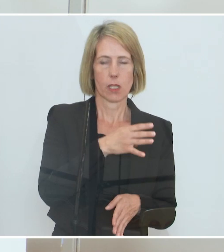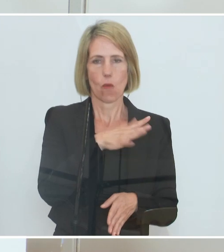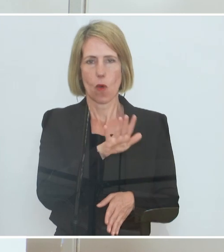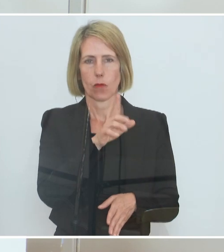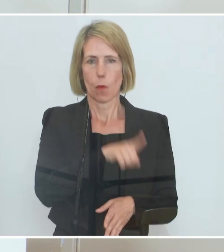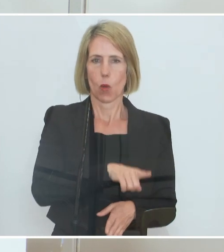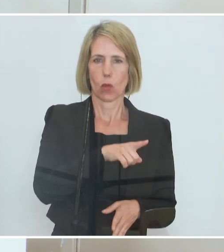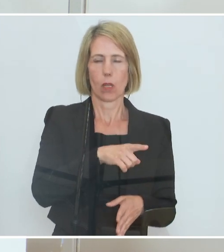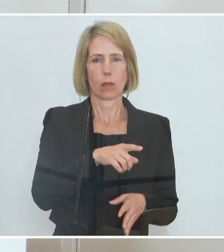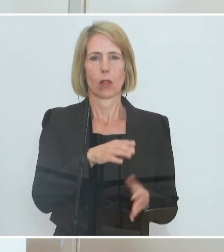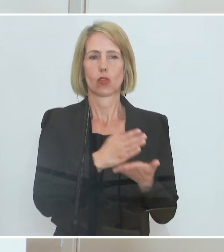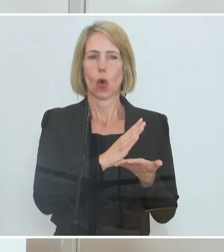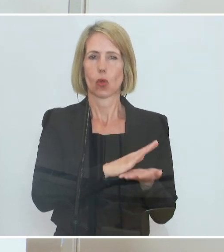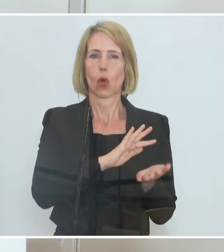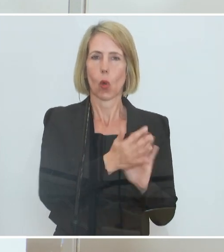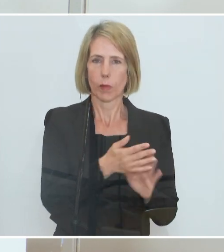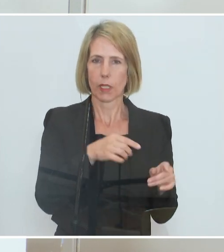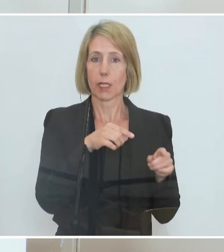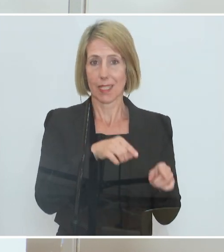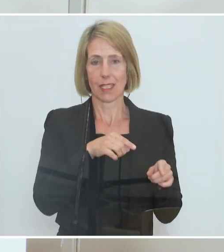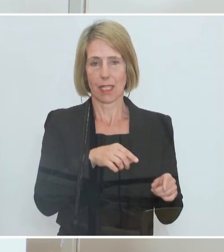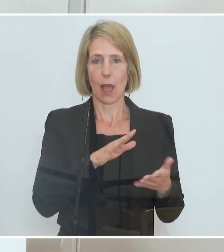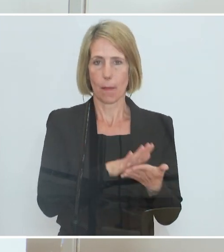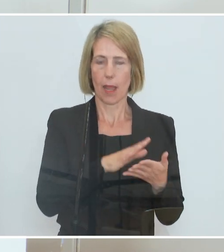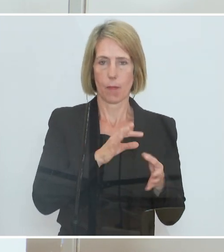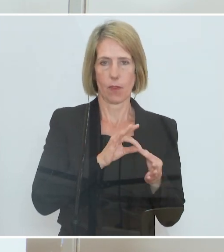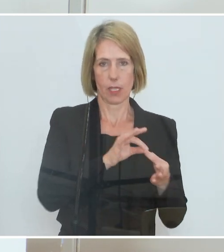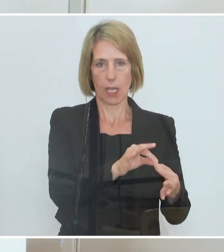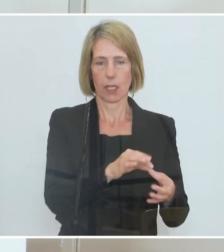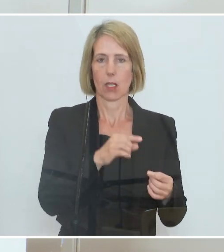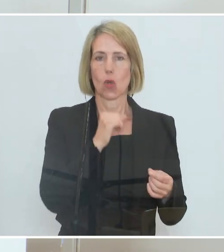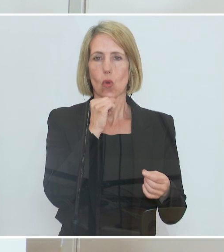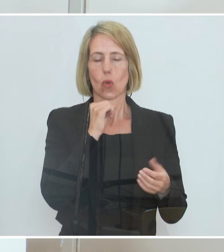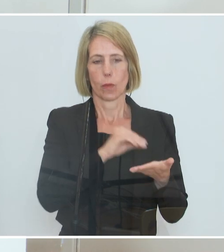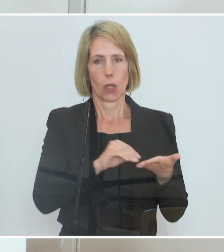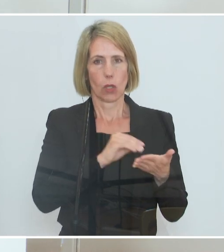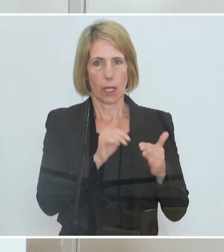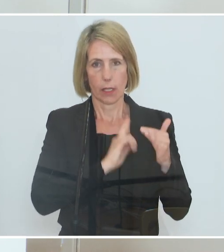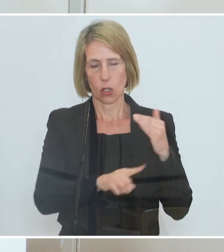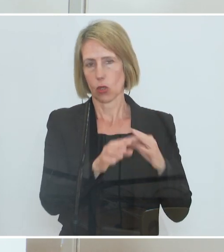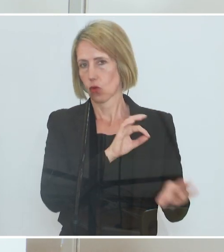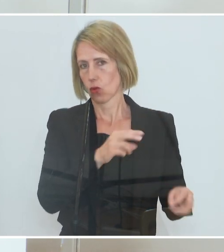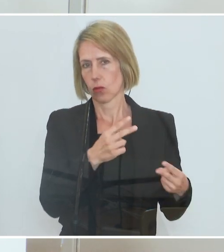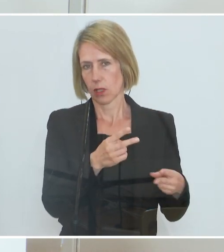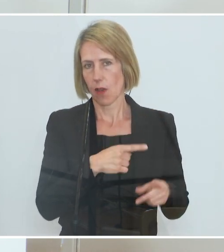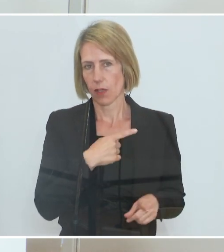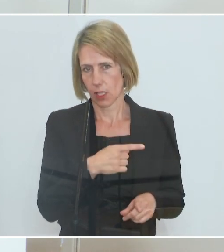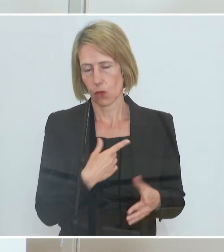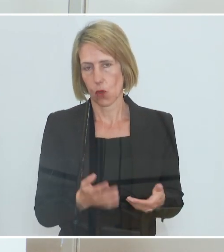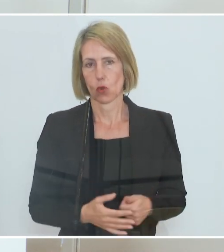bereits praktiziert haben. Das heißt, da ist ein unbürokratischer Zugang uns auch wichtig gewesen. Die